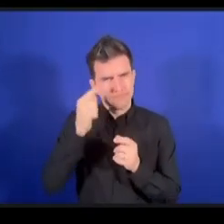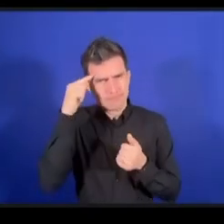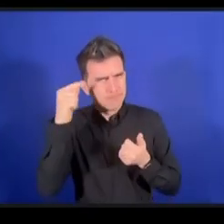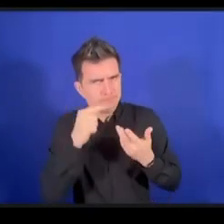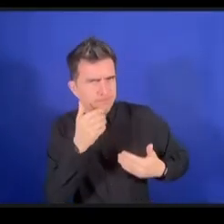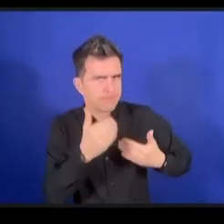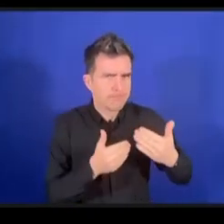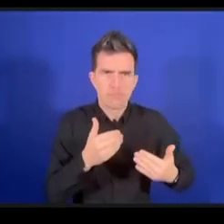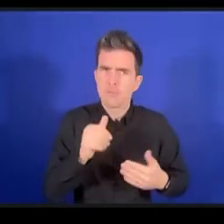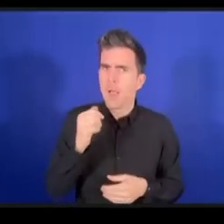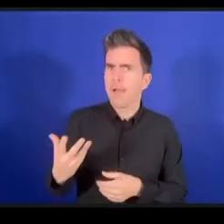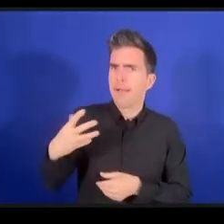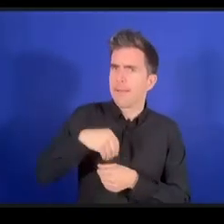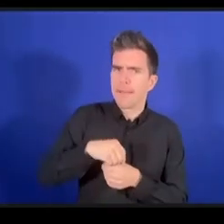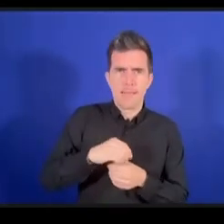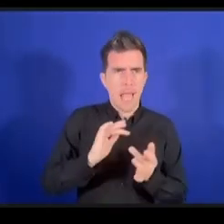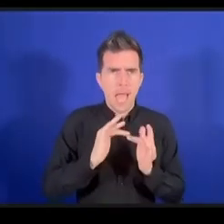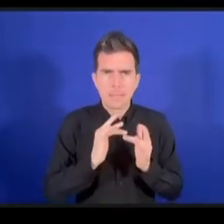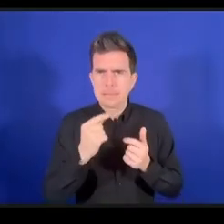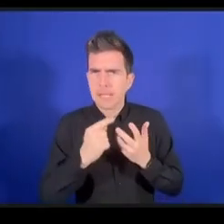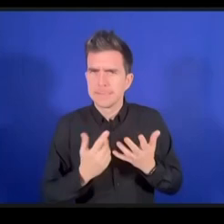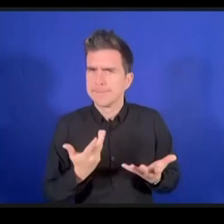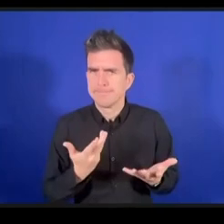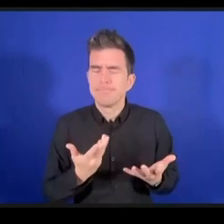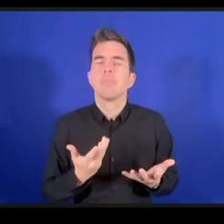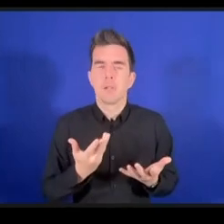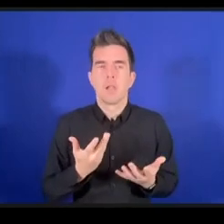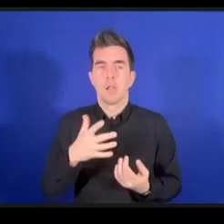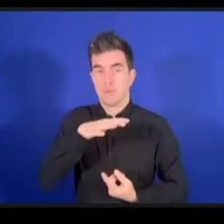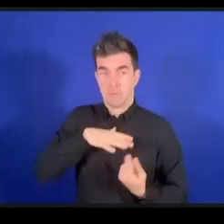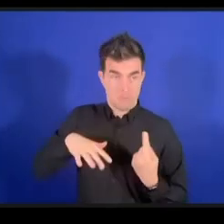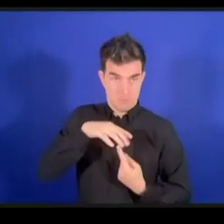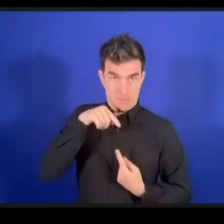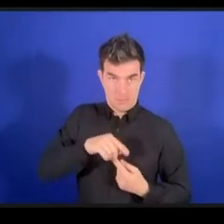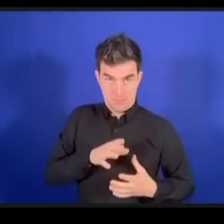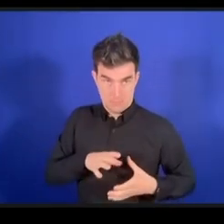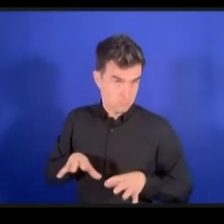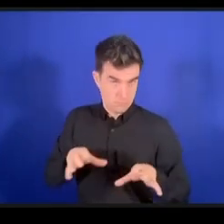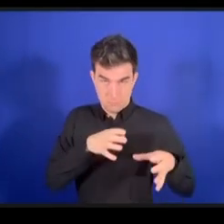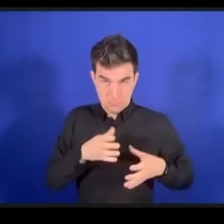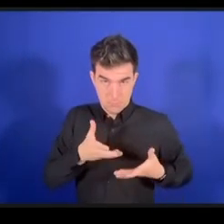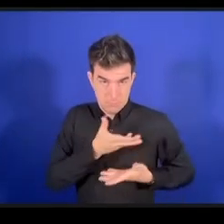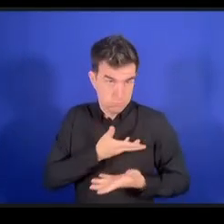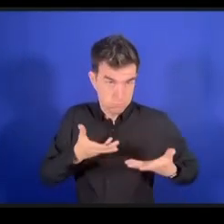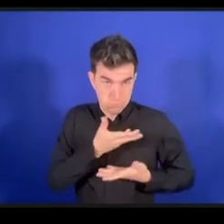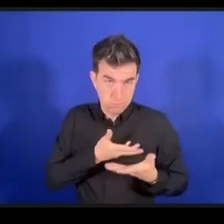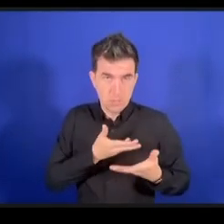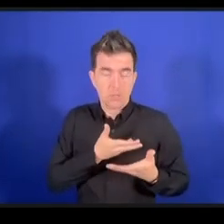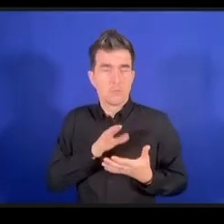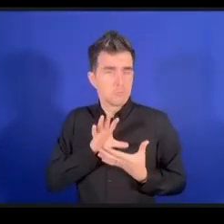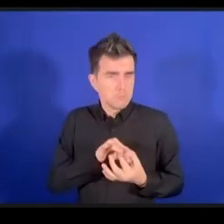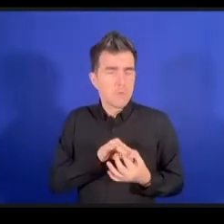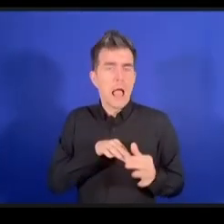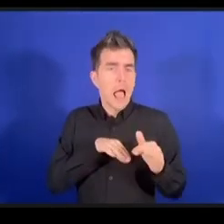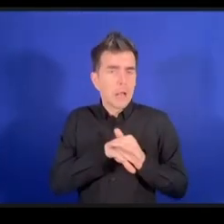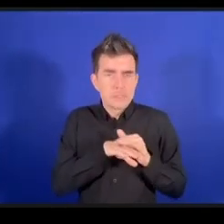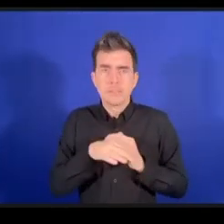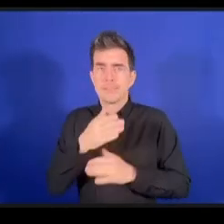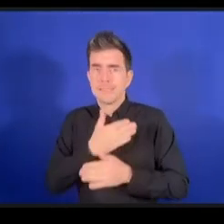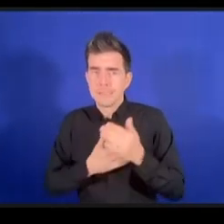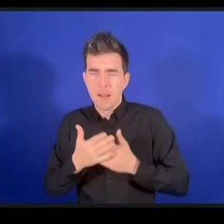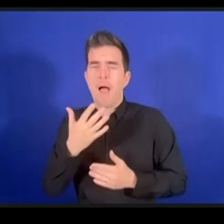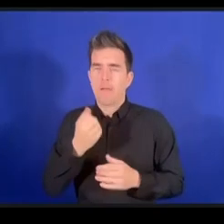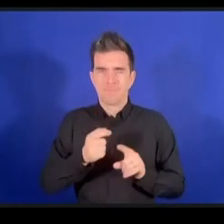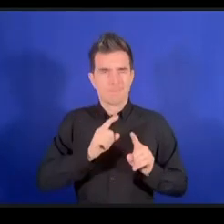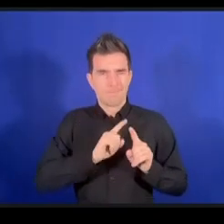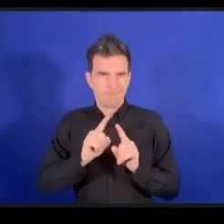نمثل 1.3 مليار شخص من ذوي الإعاقة سواء